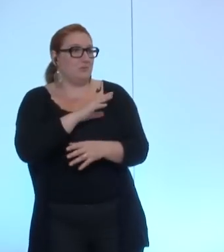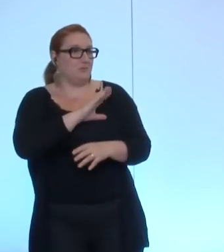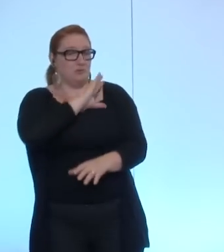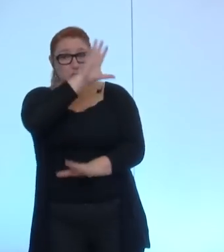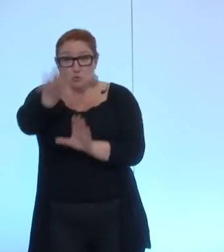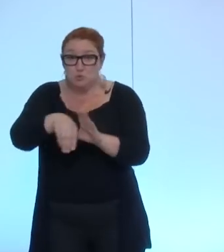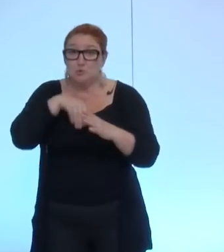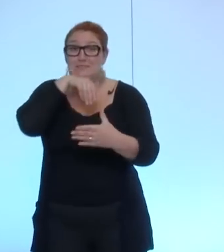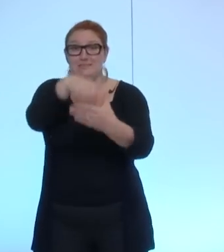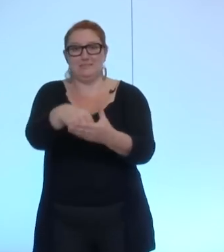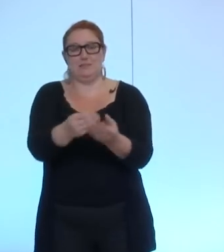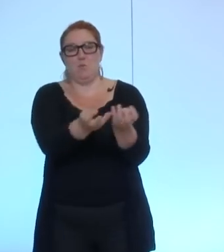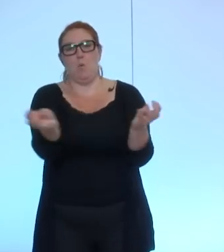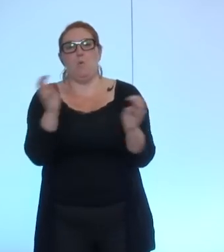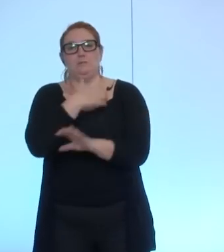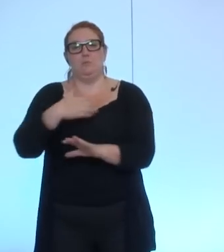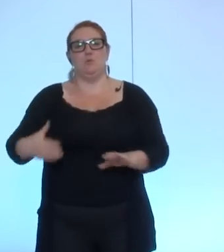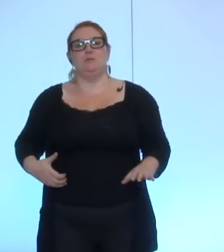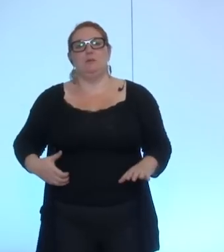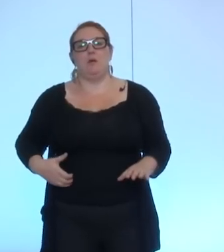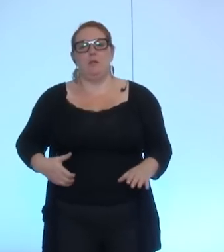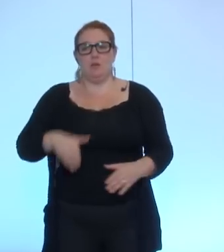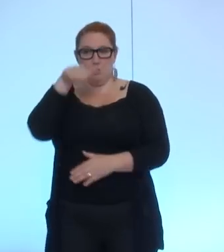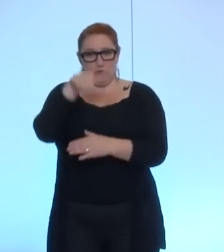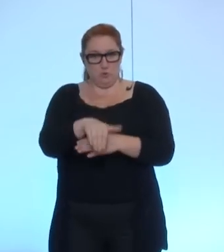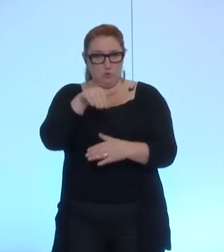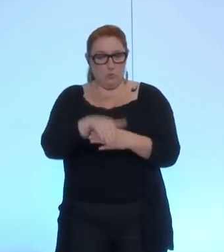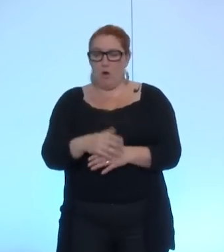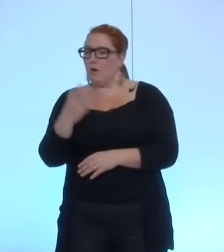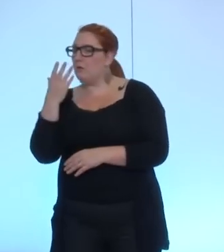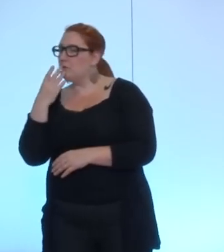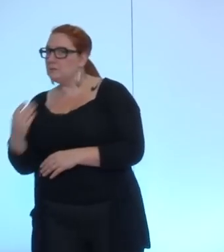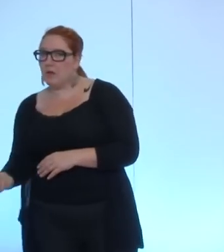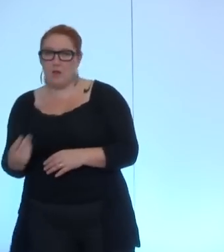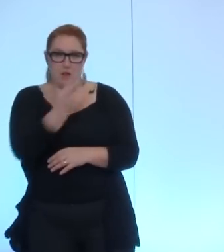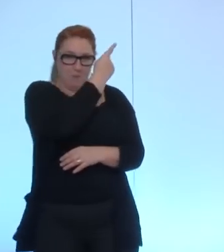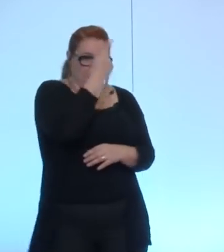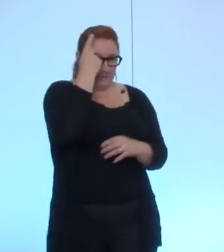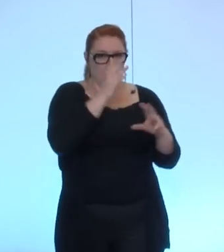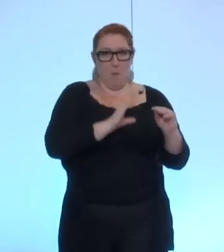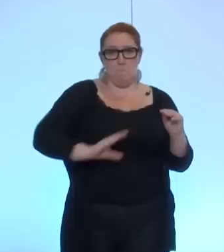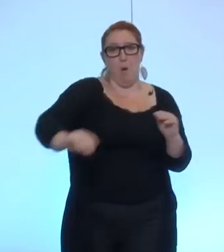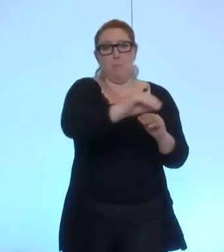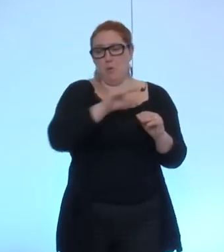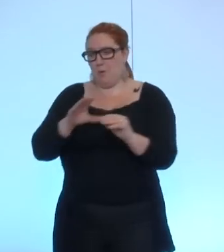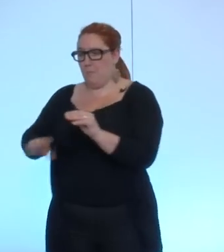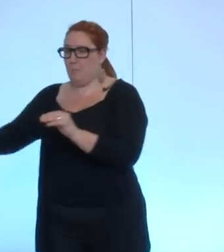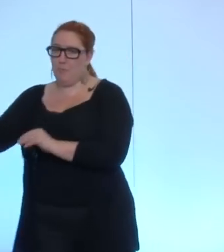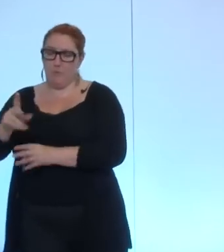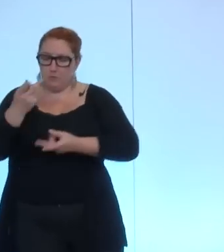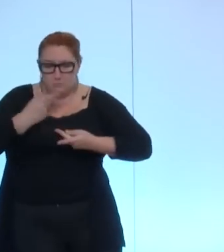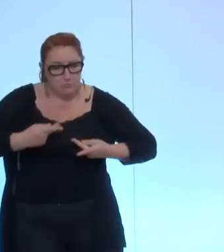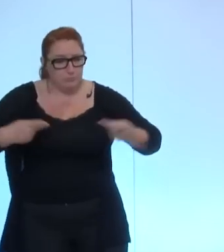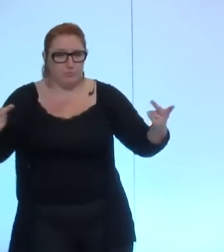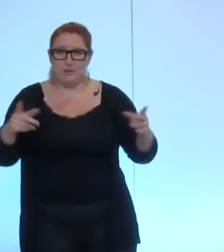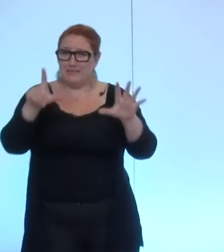ce que nous disons ce soir au peuple d'Israël et de Palestine c'est il y a 70 ans que vous l'espérez